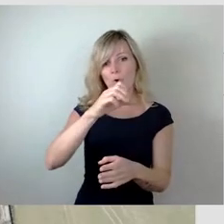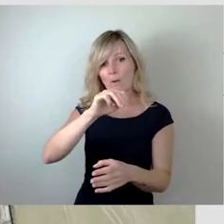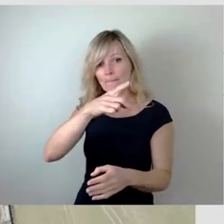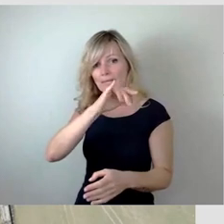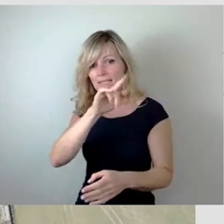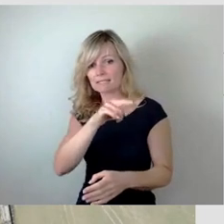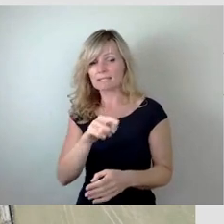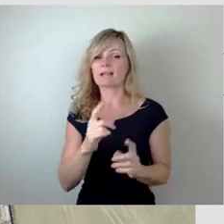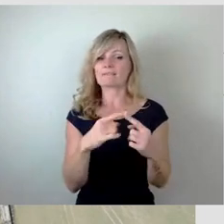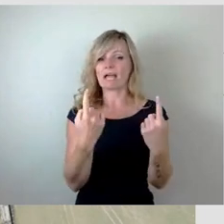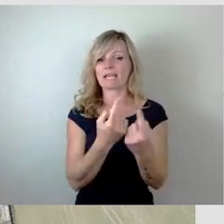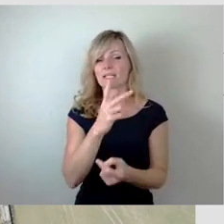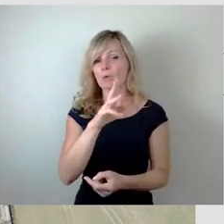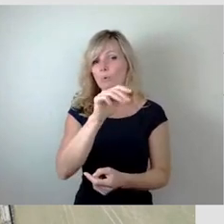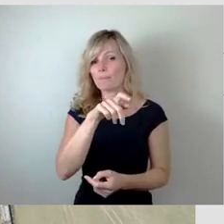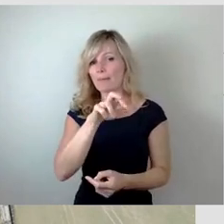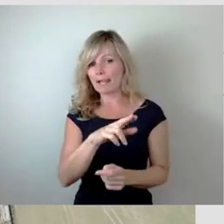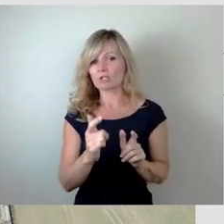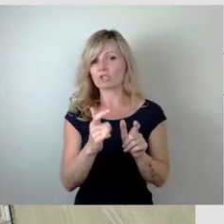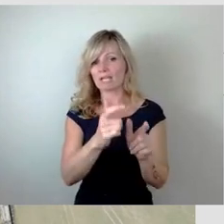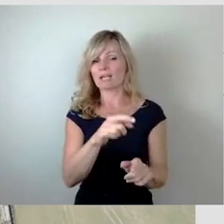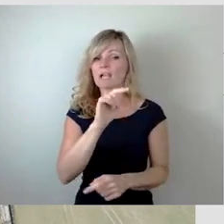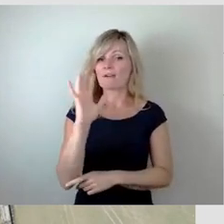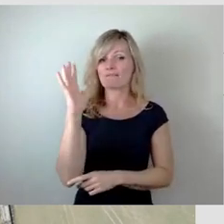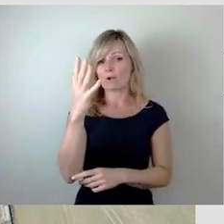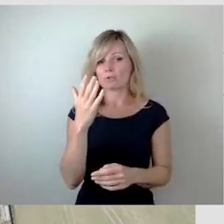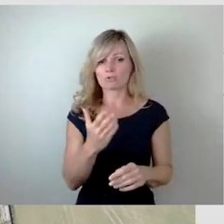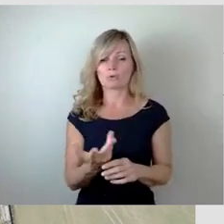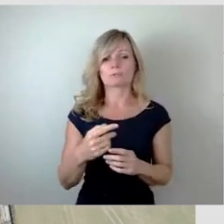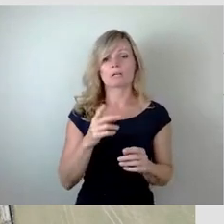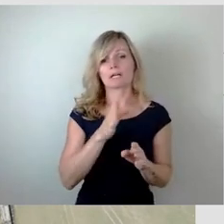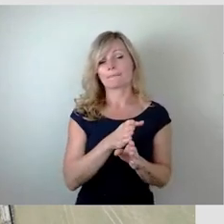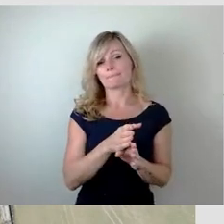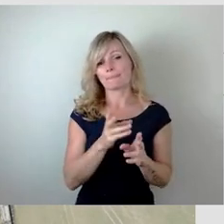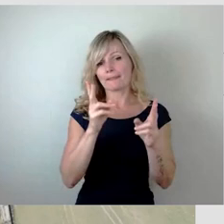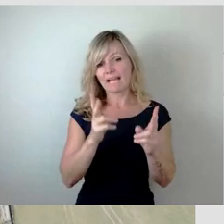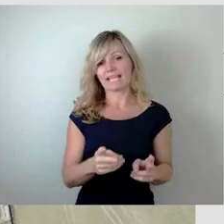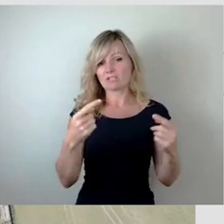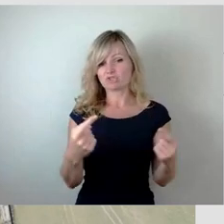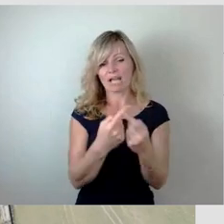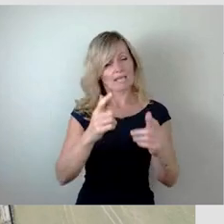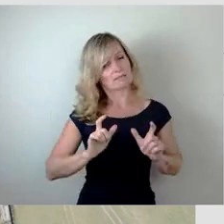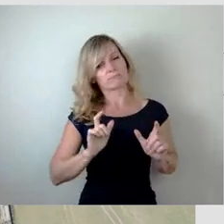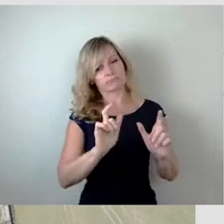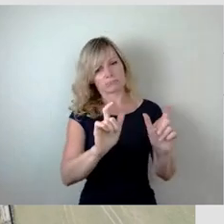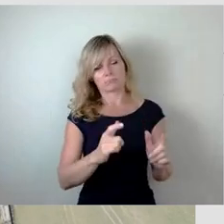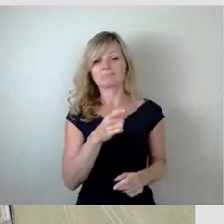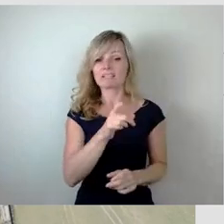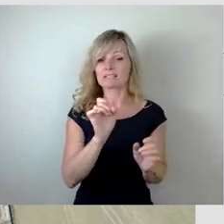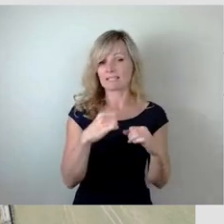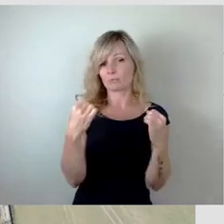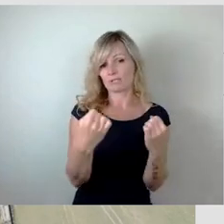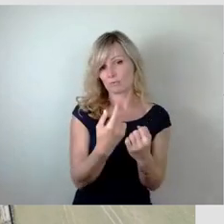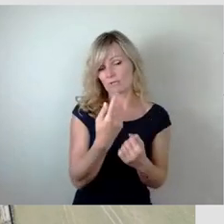an der Kümmelschenke. Hier haben wir erfolgreich einen Rechtsstreit abgewehrt. Hier haben wir die Situation, dass die